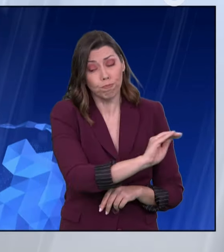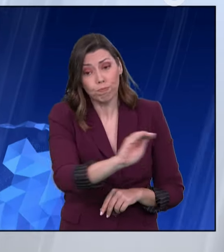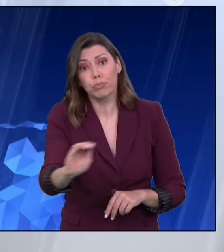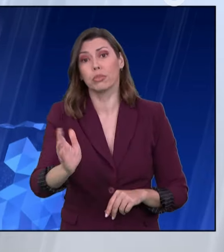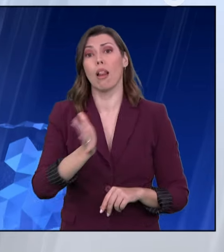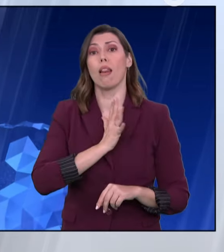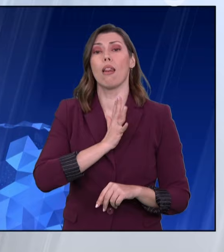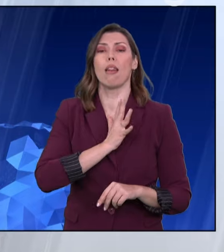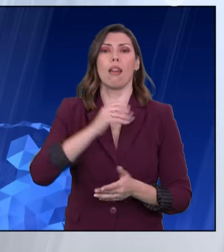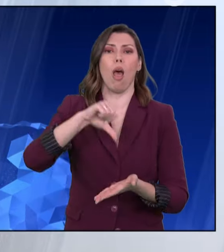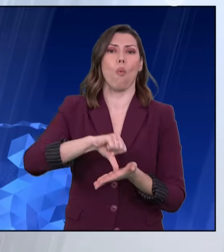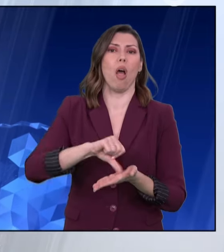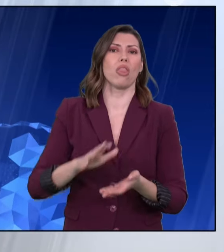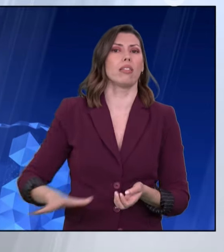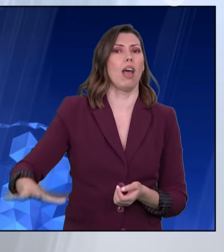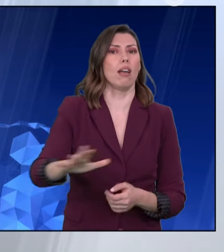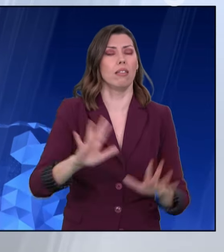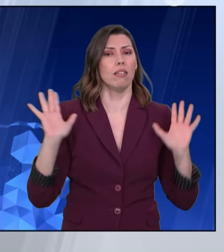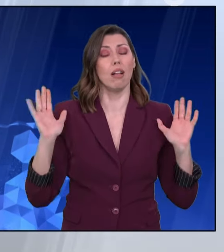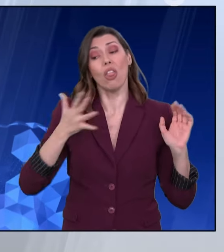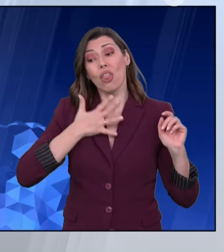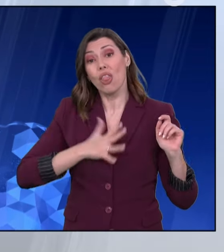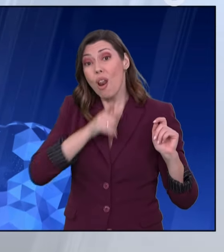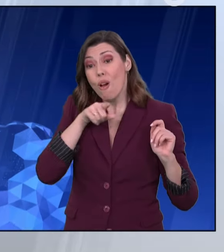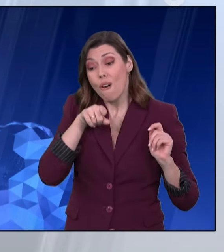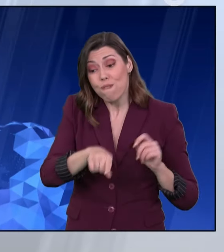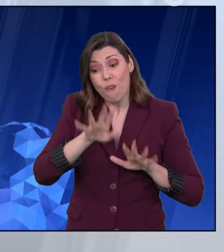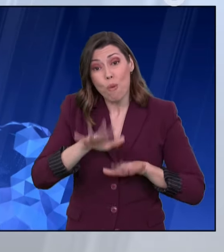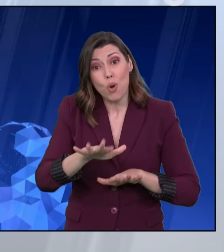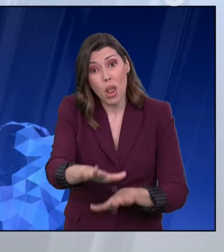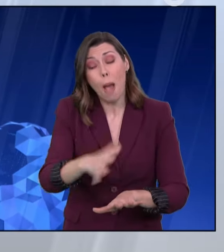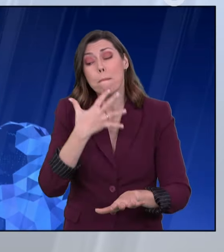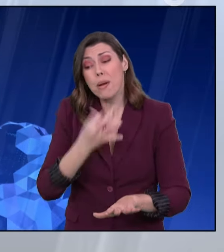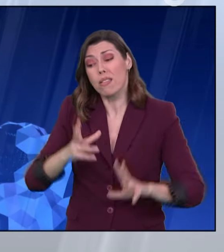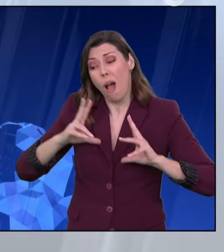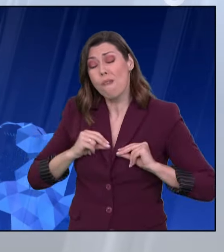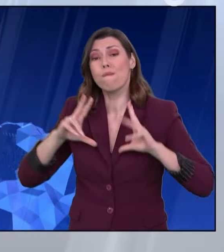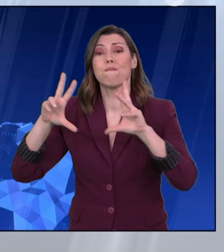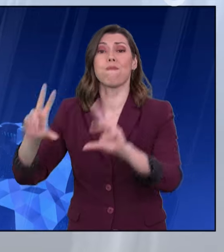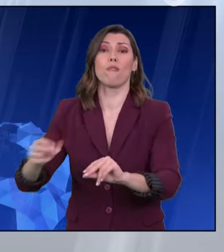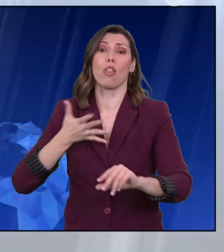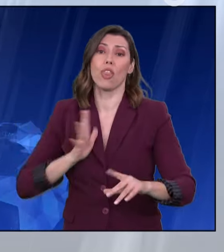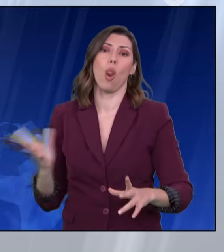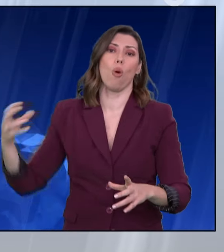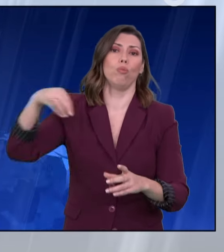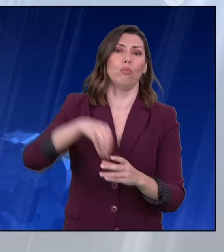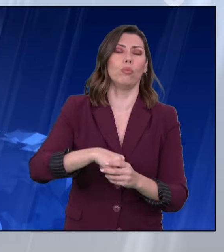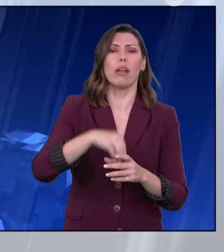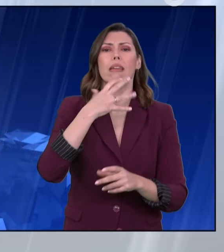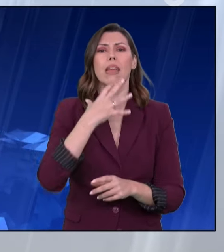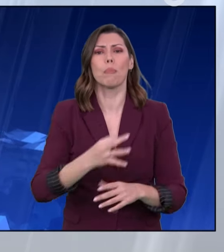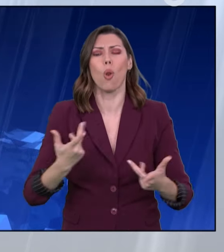αντιμετωπίσει αυτή τη συγκέντρωση ως και δική του συγκέντρωση γιατί η ικανοποίηση των ετοιμάτων με τη μείωση του κόστος παραγωγής